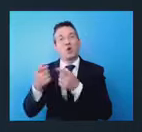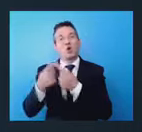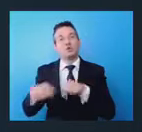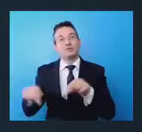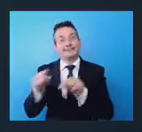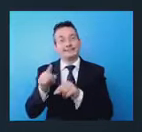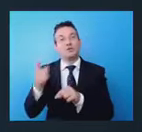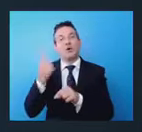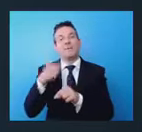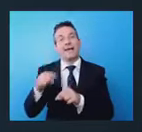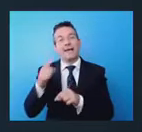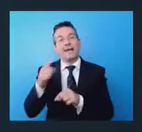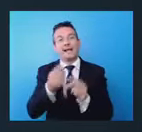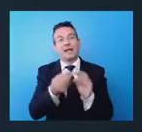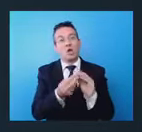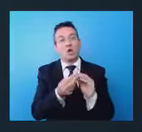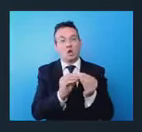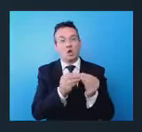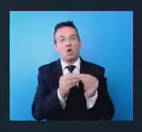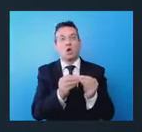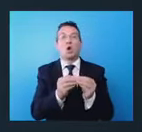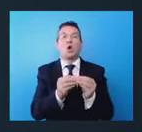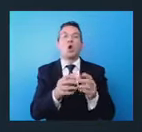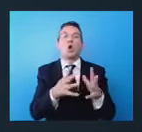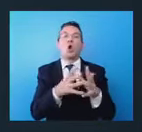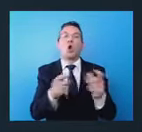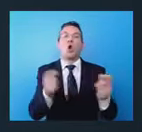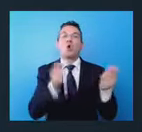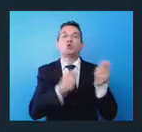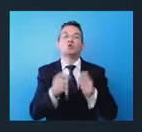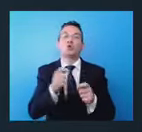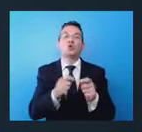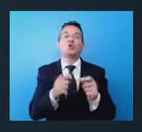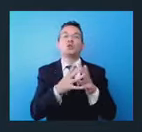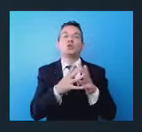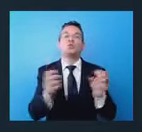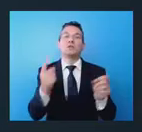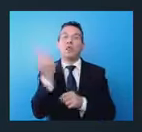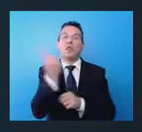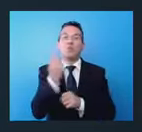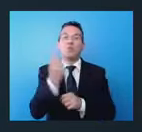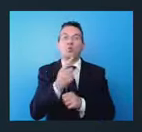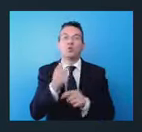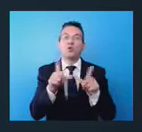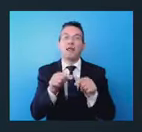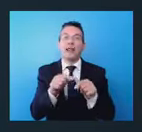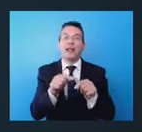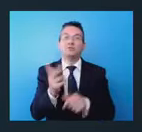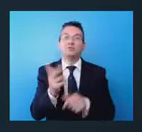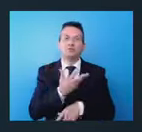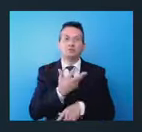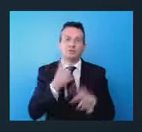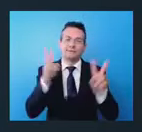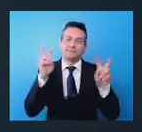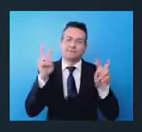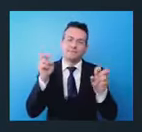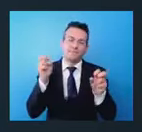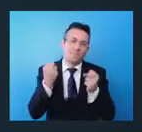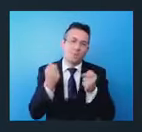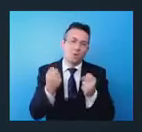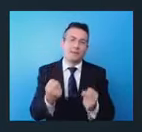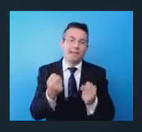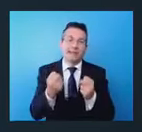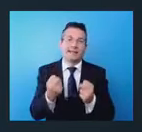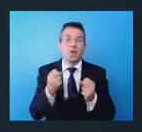costruzione del Consorzio Industriale Unico del Lazio, c'è un tema gigantesco di opportunità che non riguarda ovviamente